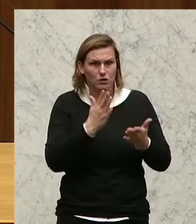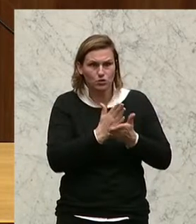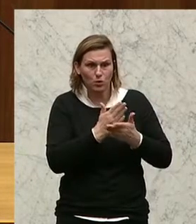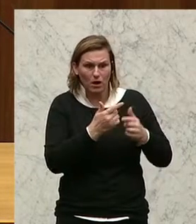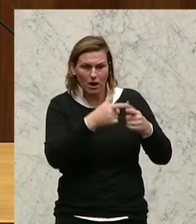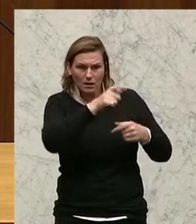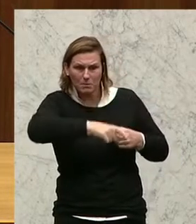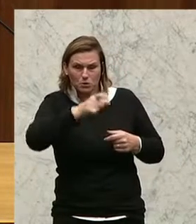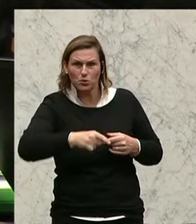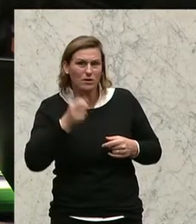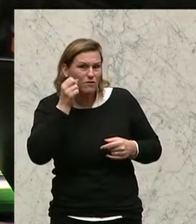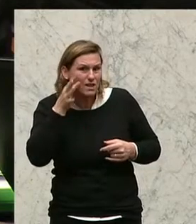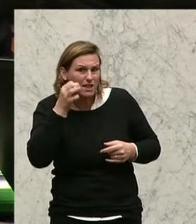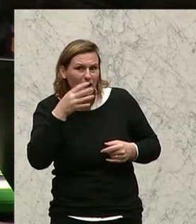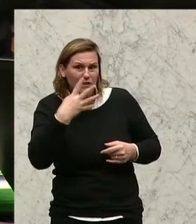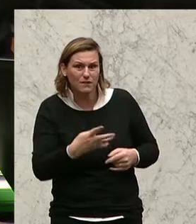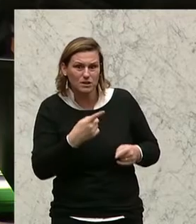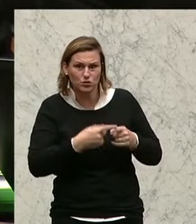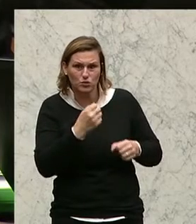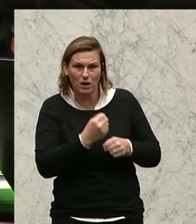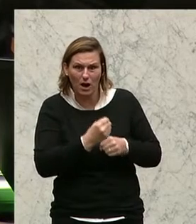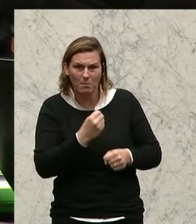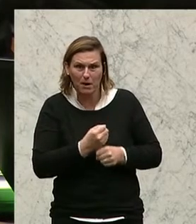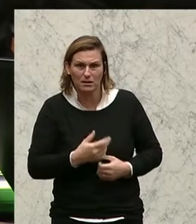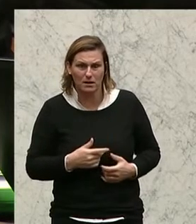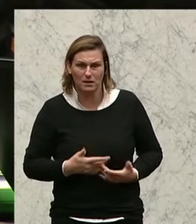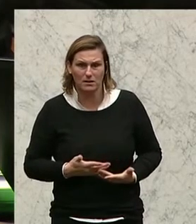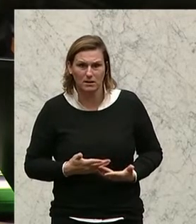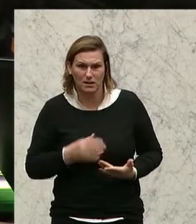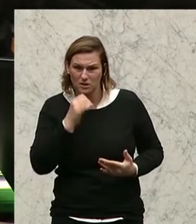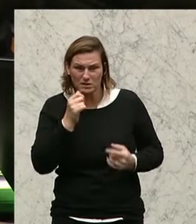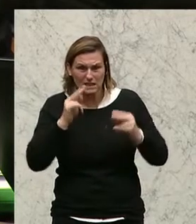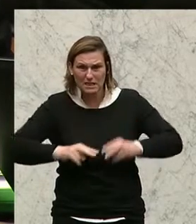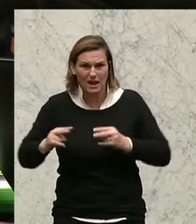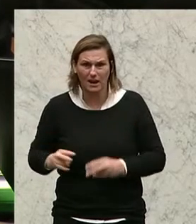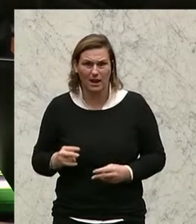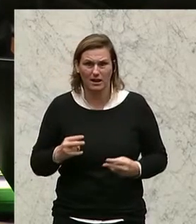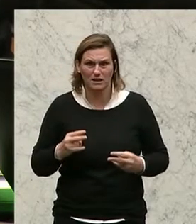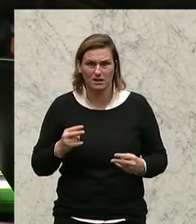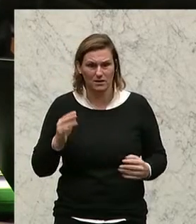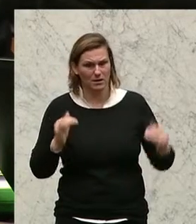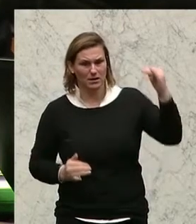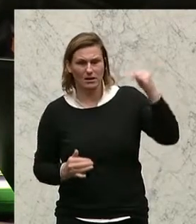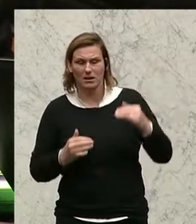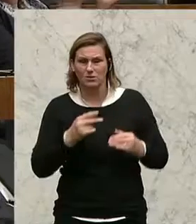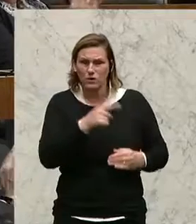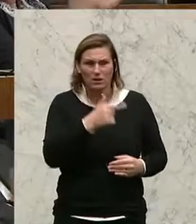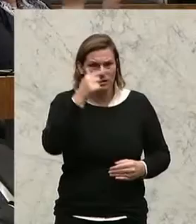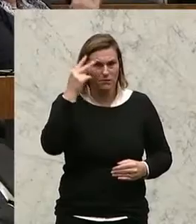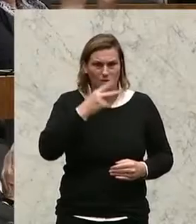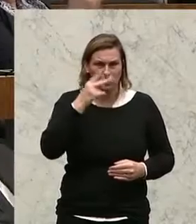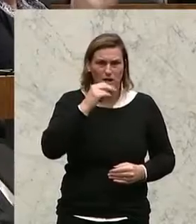solche Menschen, die hier jeden Tag 40 Stunden und länger arbeiten. Das ist die Ungerechtigkeit. Und das verstehen die Menschen nicht. Und das gehört